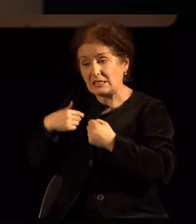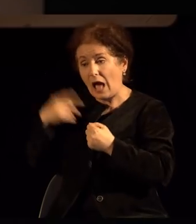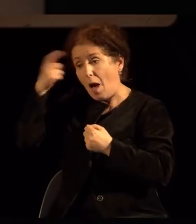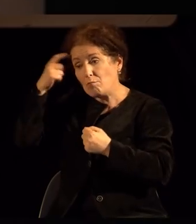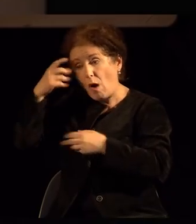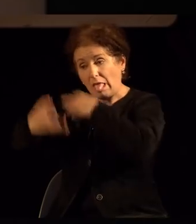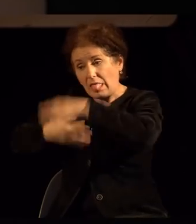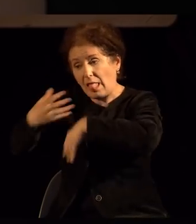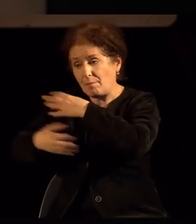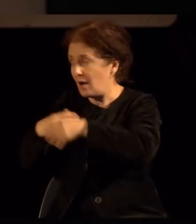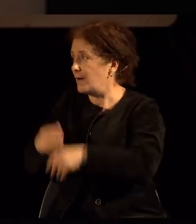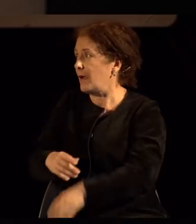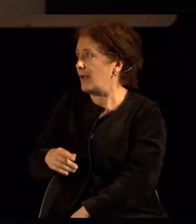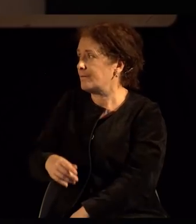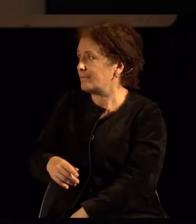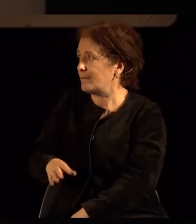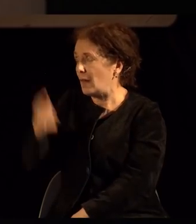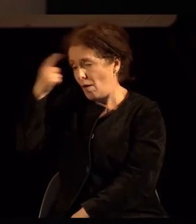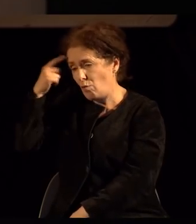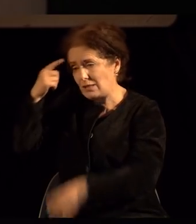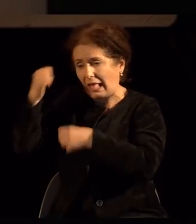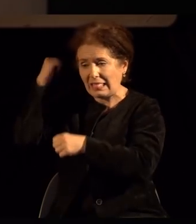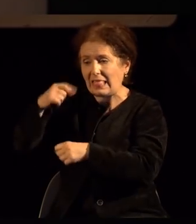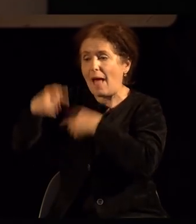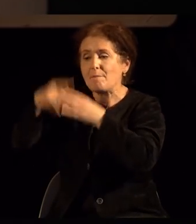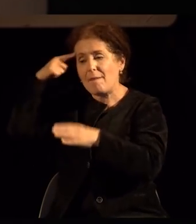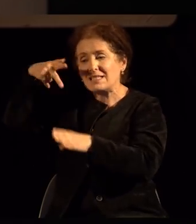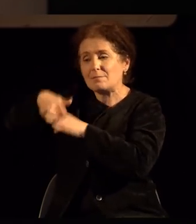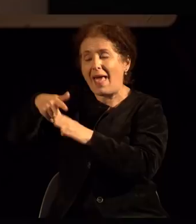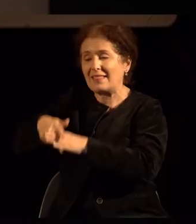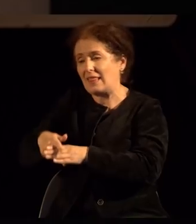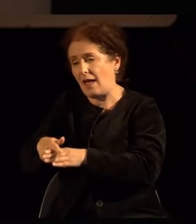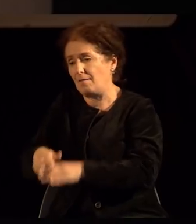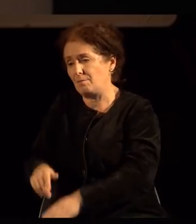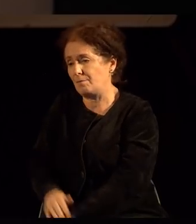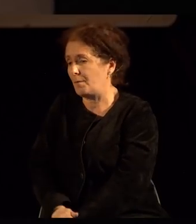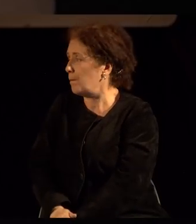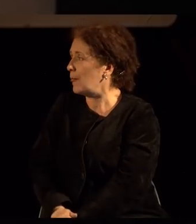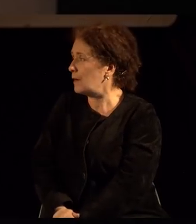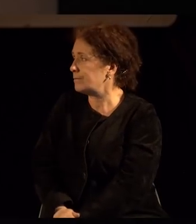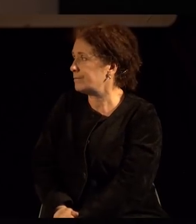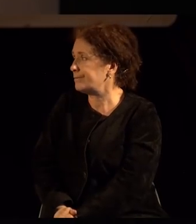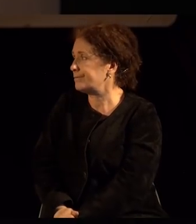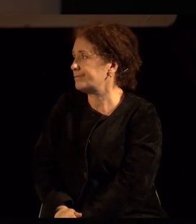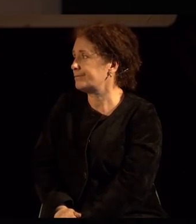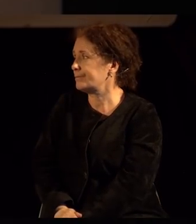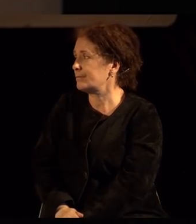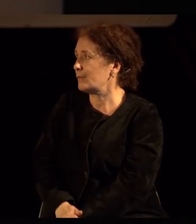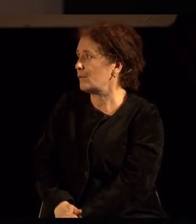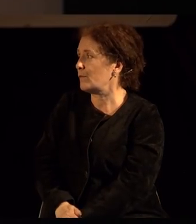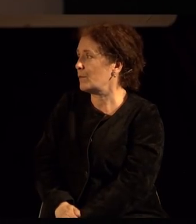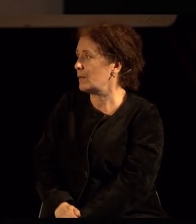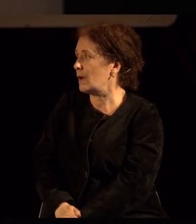шо мозок не прави банк банк цело време ни го уништува моментот кој шо би требал да не однесе до